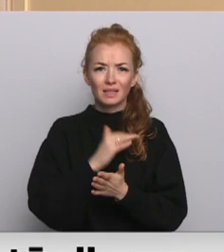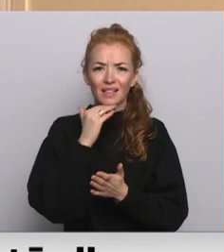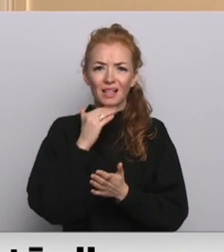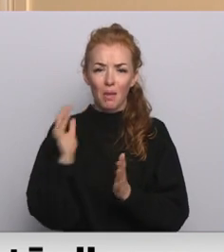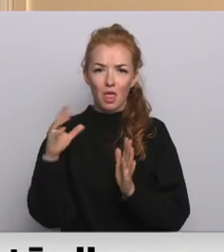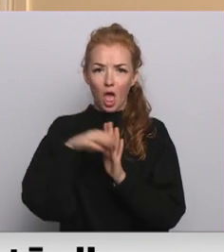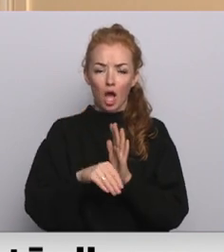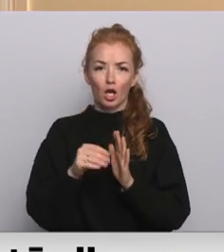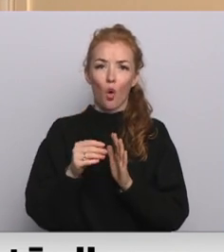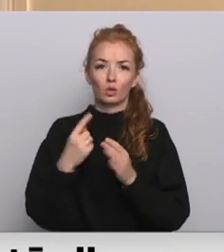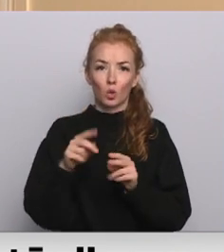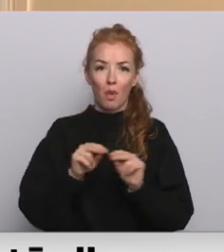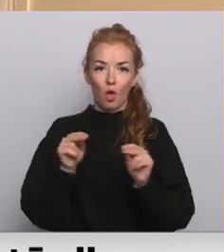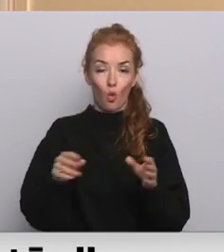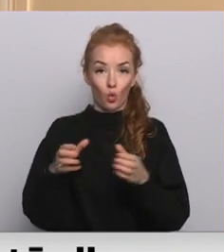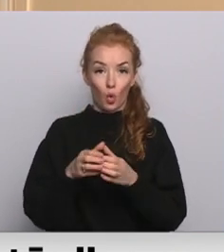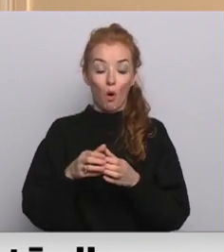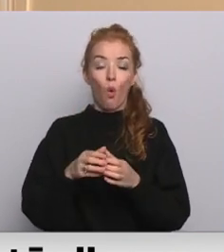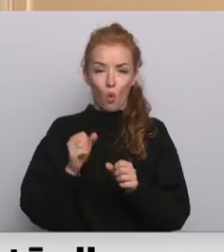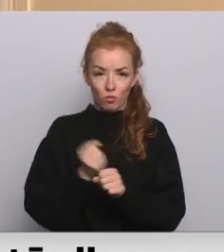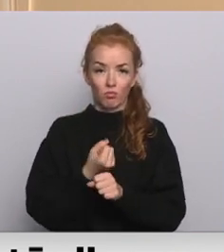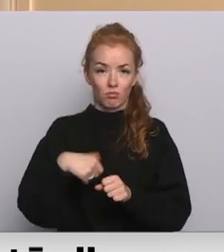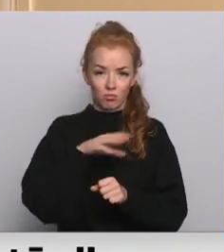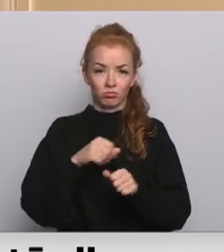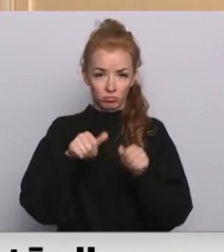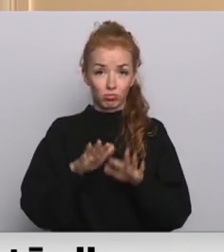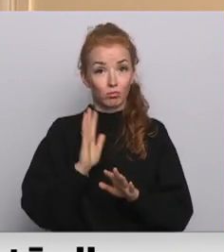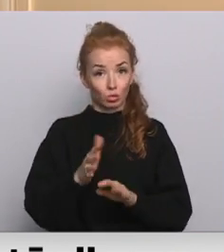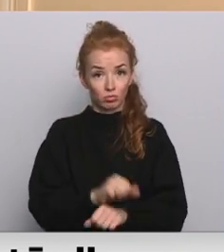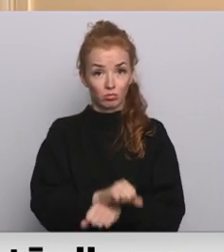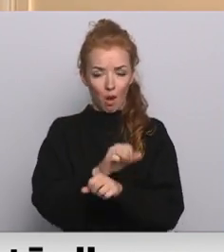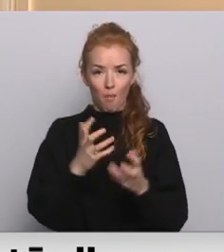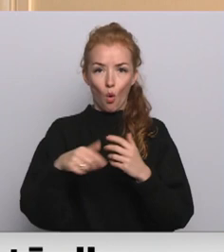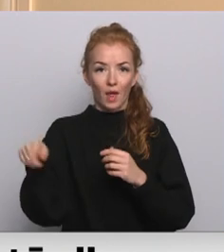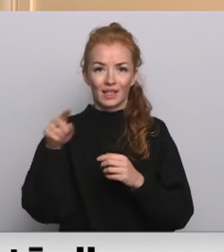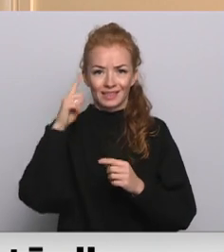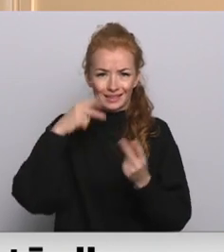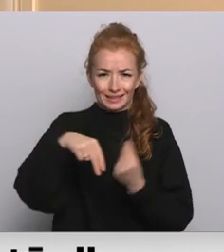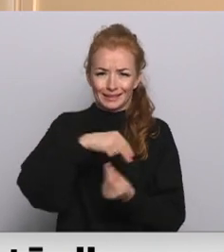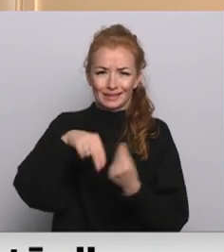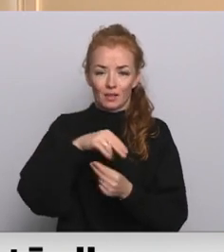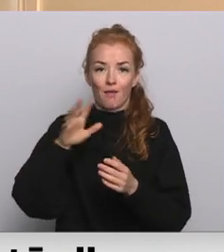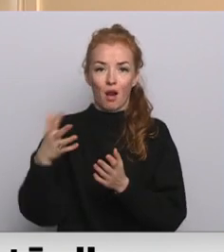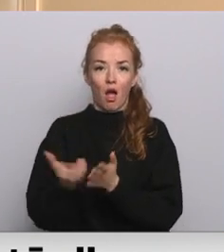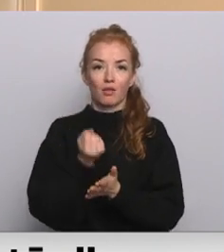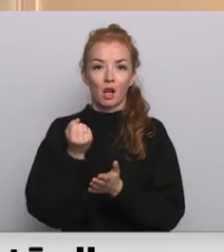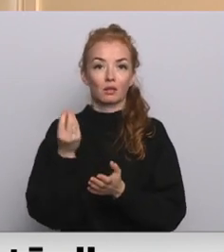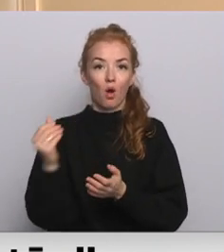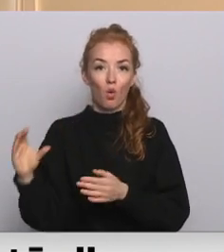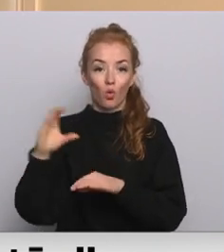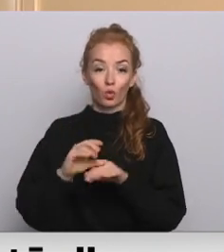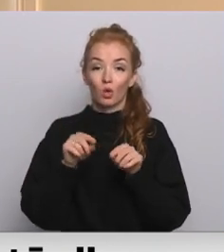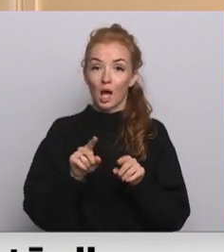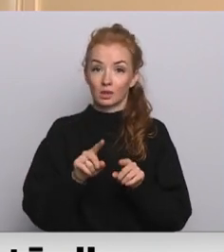pedagogu grupas, un tad, kad mēs nolēmjam, kad mēs tomēr streikosim, tādi politiķi ir odiespēja iekļaut šīs citas pedagogu grupas, tāpēc tas ir